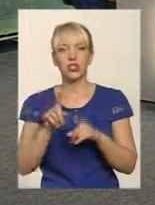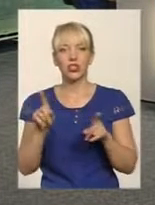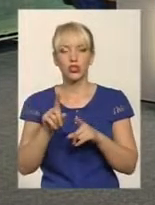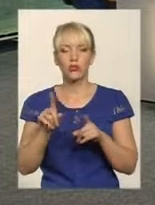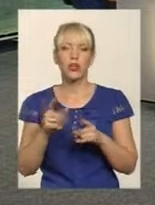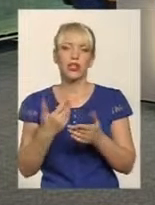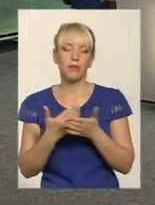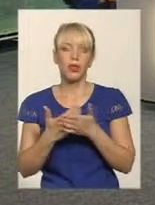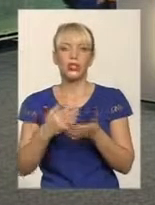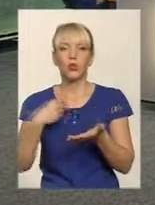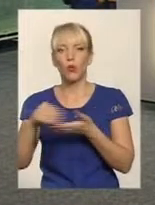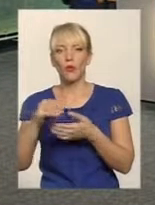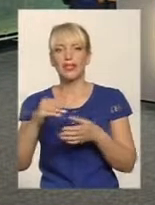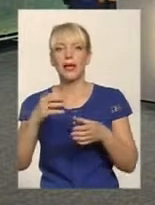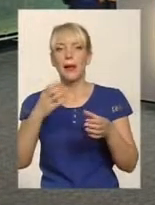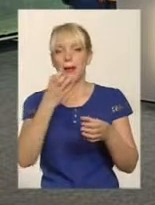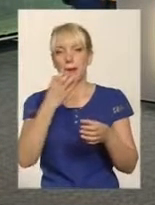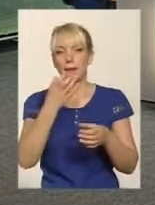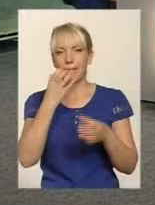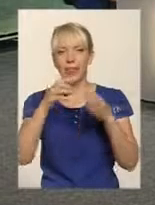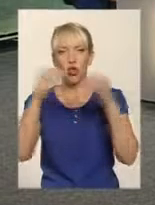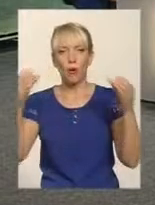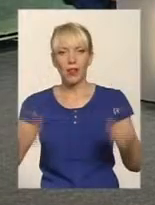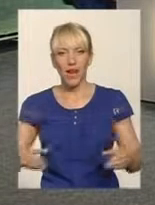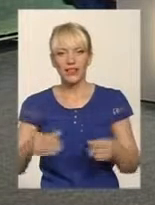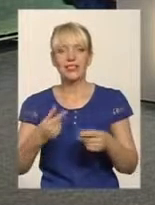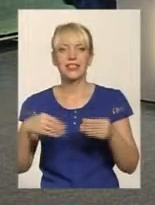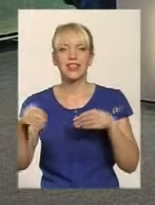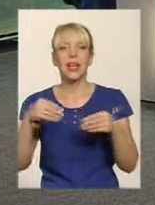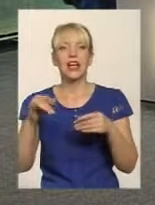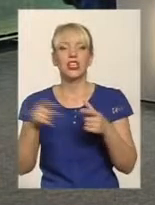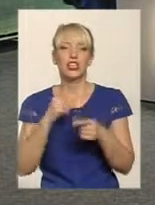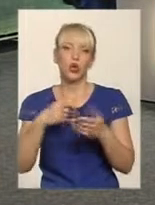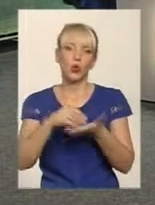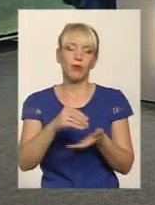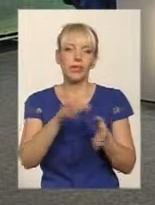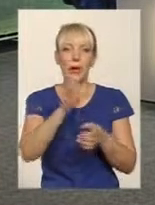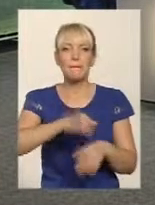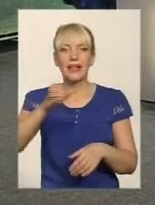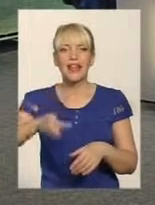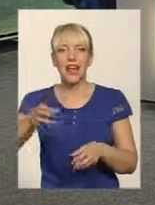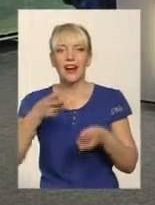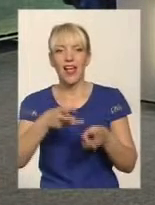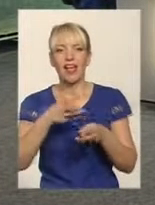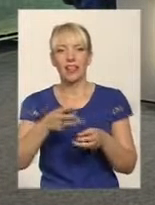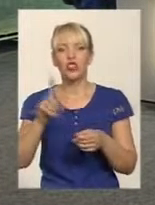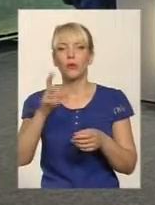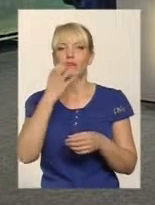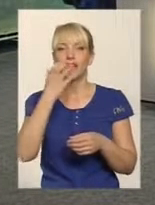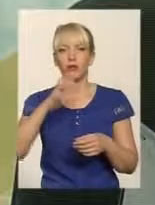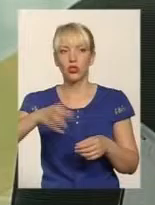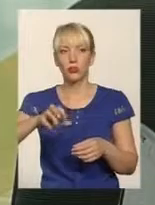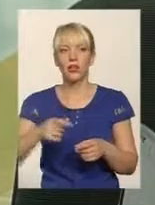той самий пінопласт або мінвату для того, щоб ще й утеплитися, або купити батареї або ж ці самі терморегулятори на них?